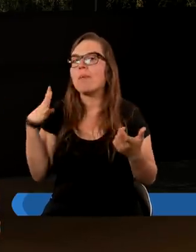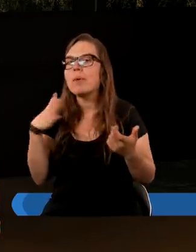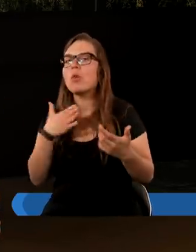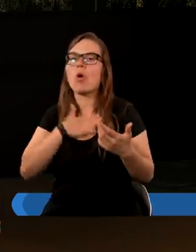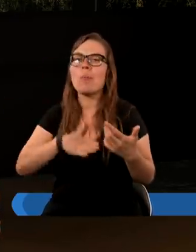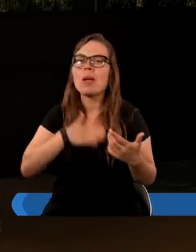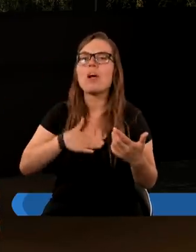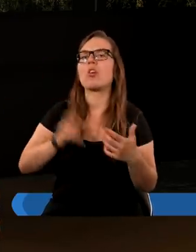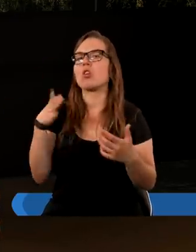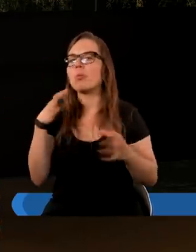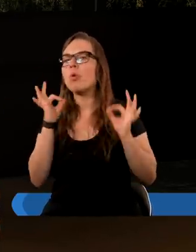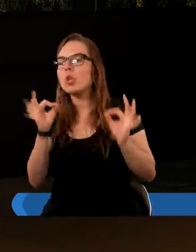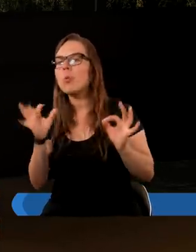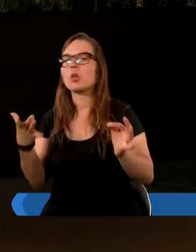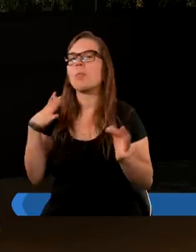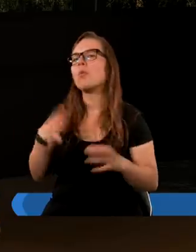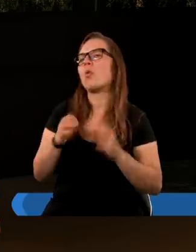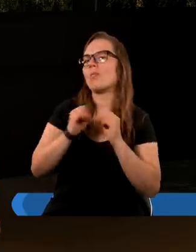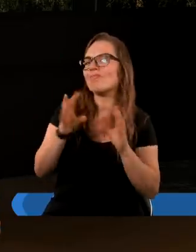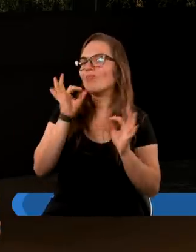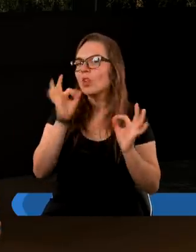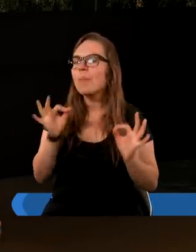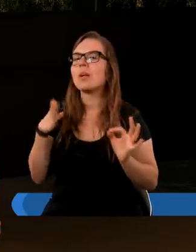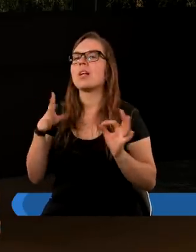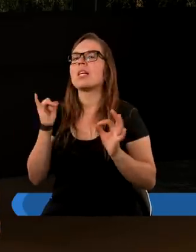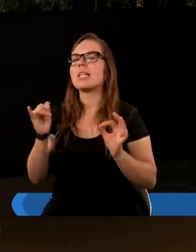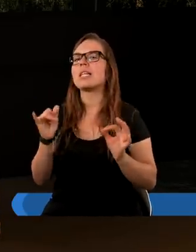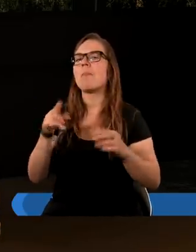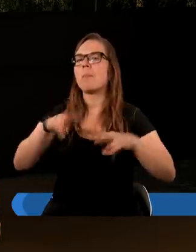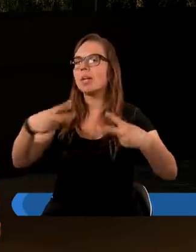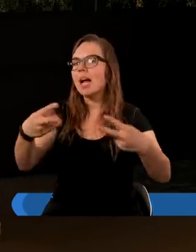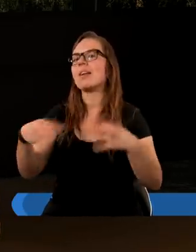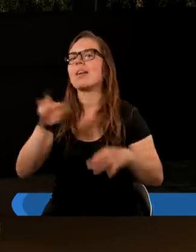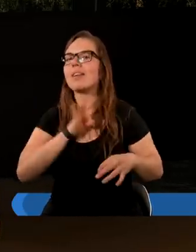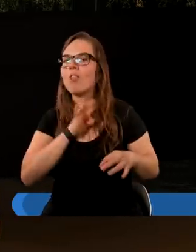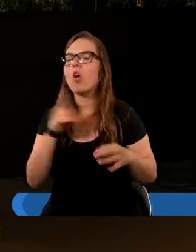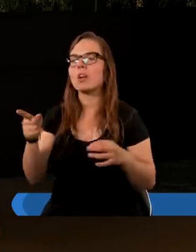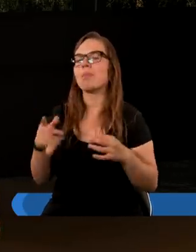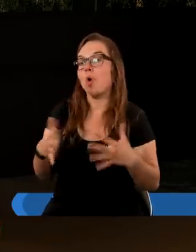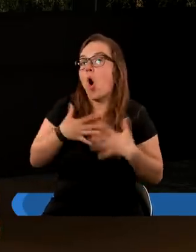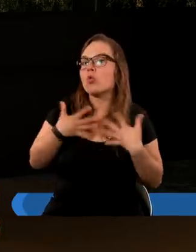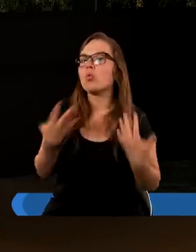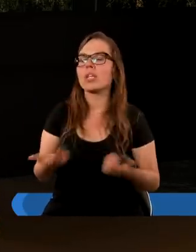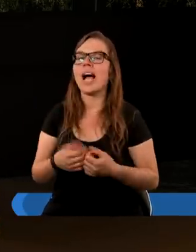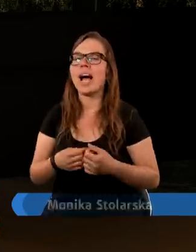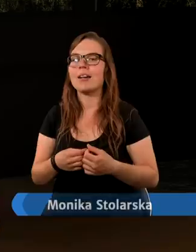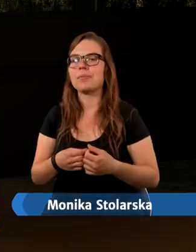miłego, coś było dobrego, coś było jasnego, przekazują swoje odczucia.